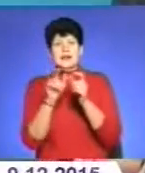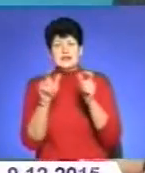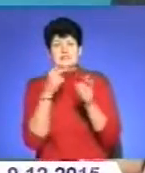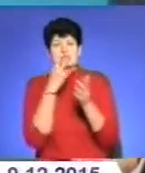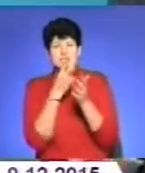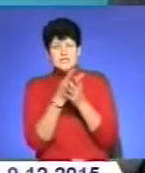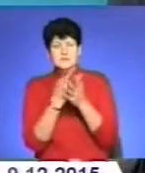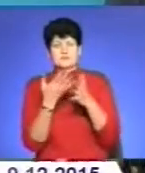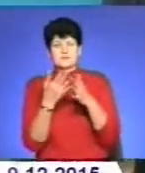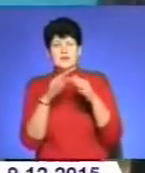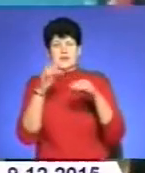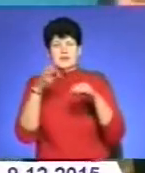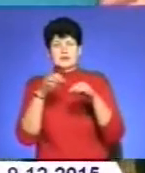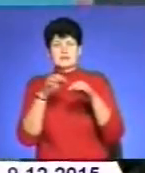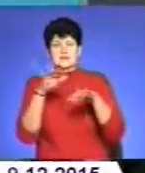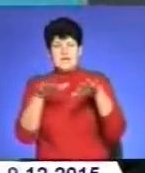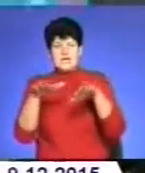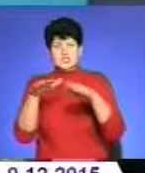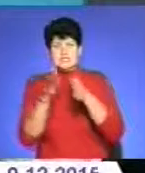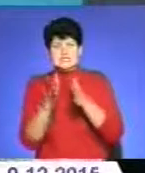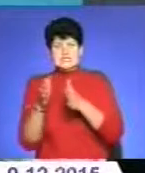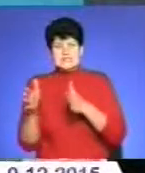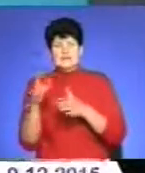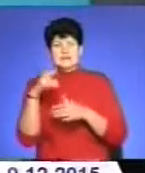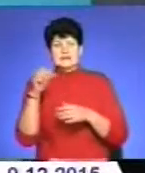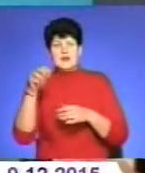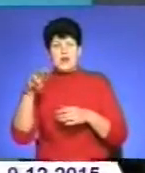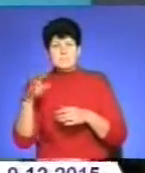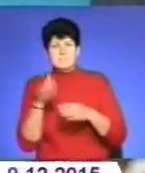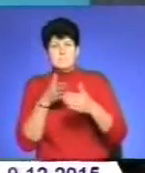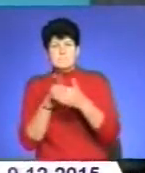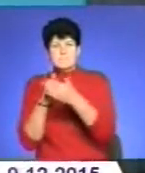системи, за которими располагаються населенні пункти, защищені цими дамбами.